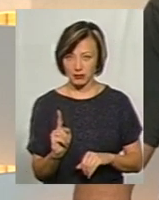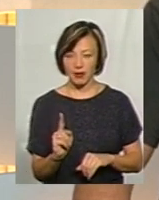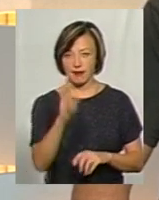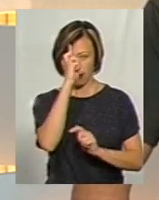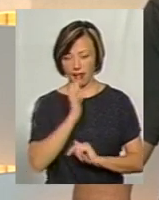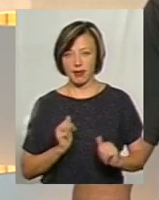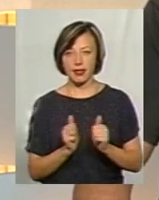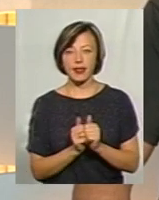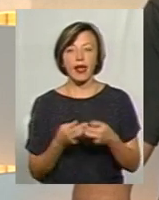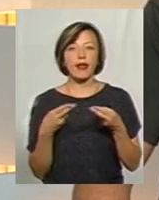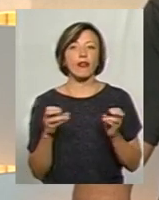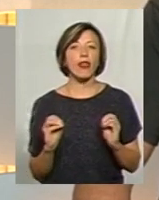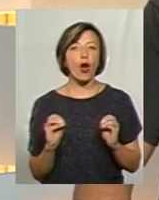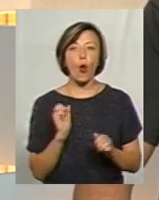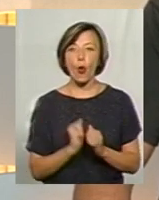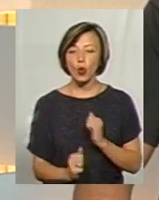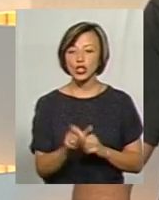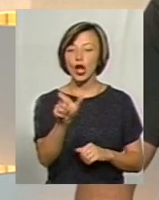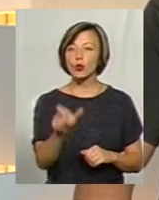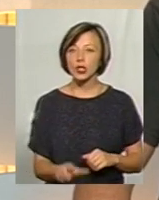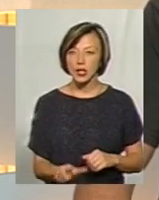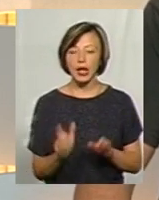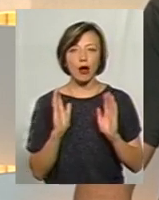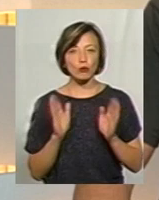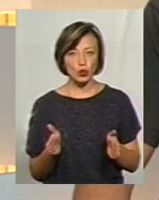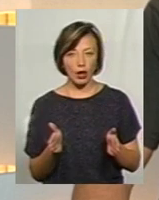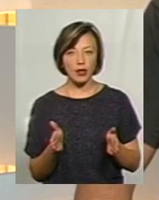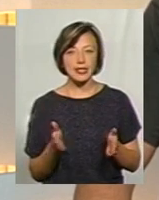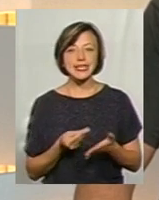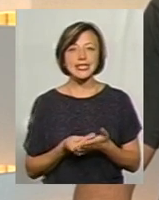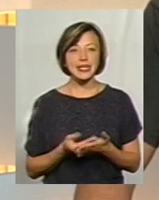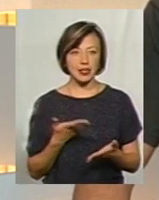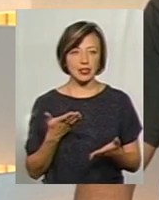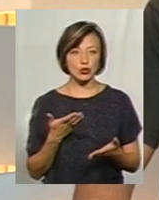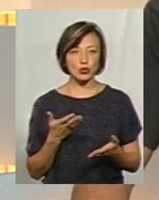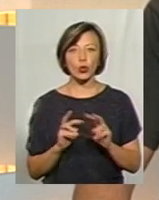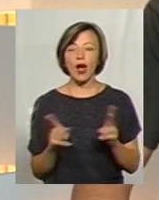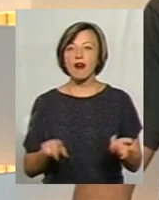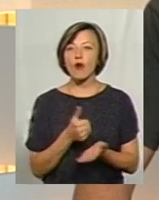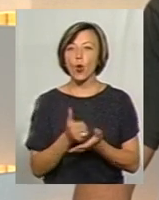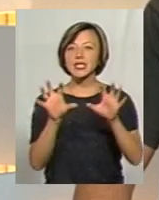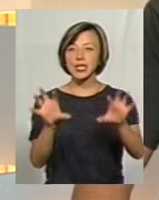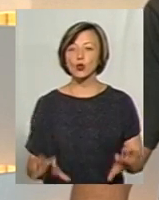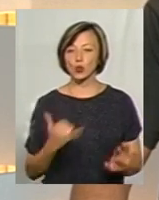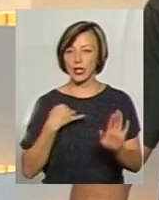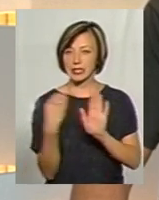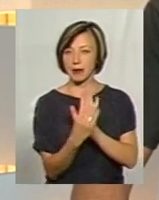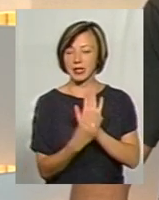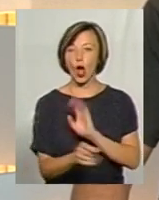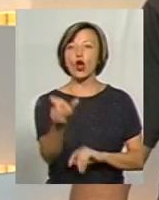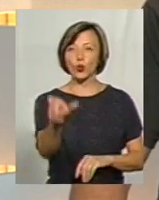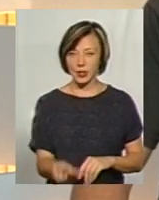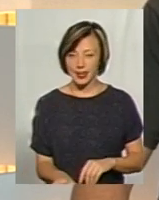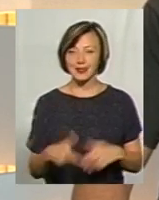країни, де кожна людина буде цінністю. Так як в Конституції нас записано, що людина,